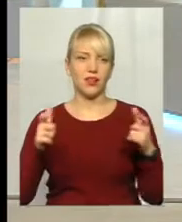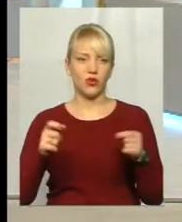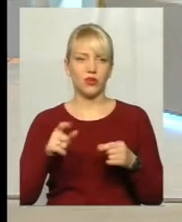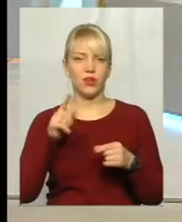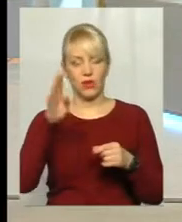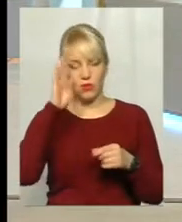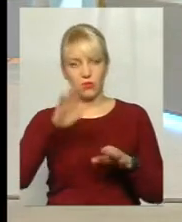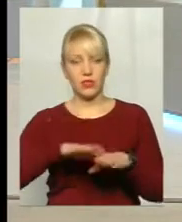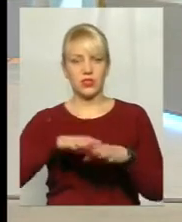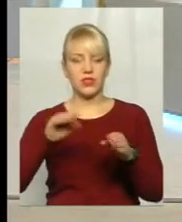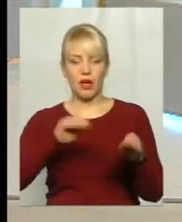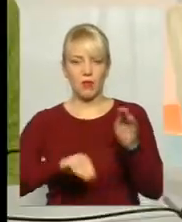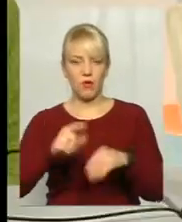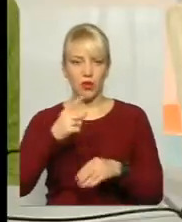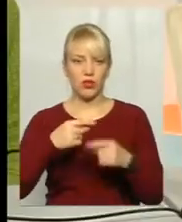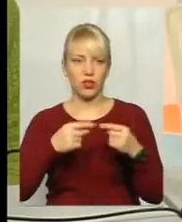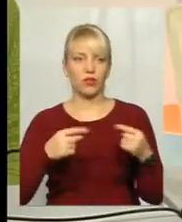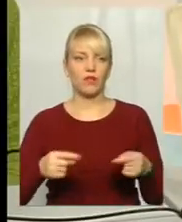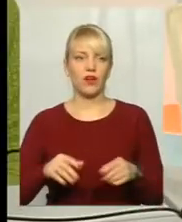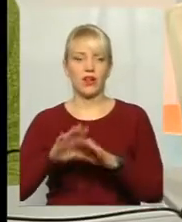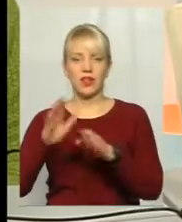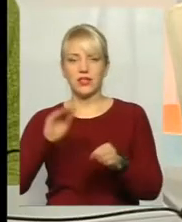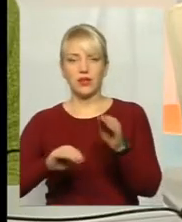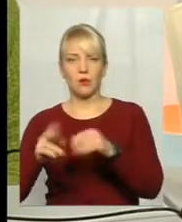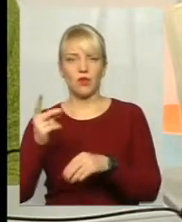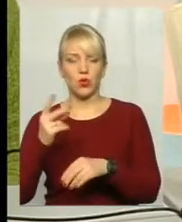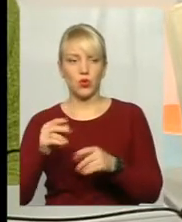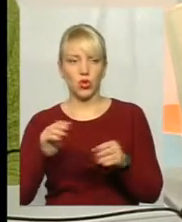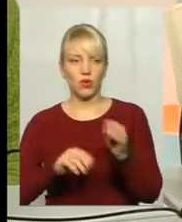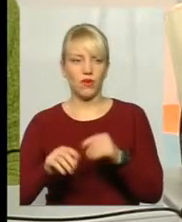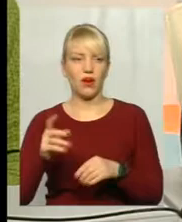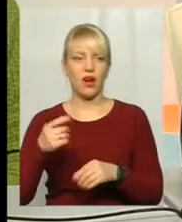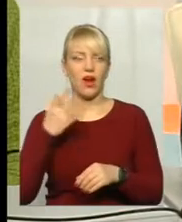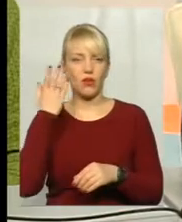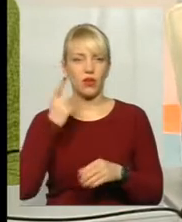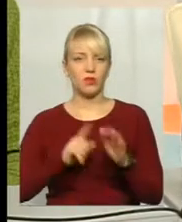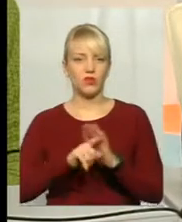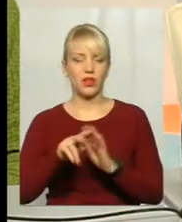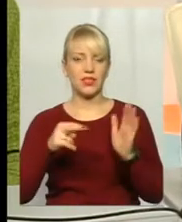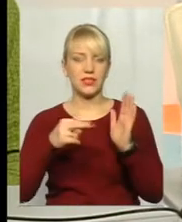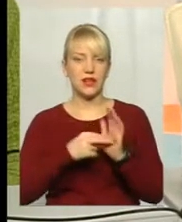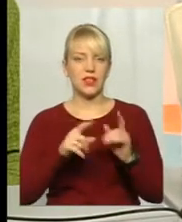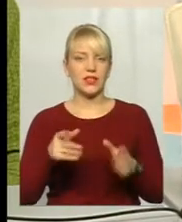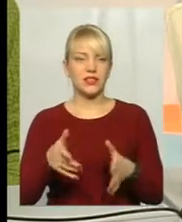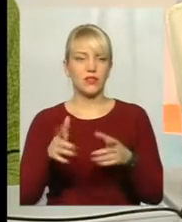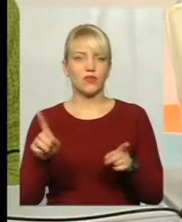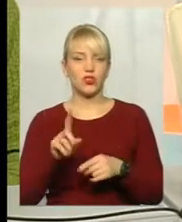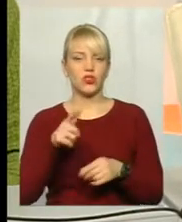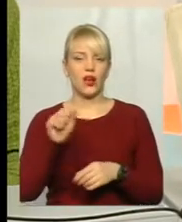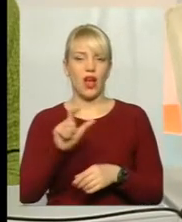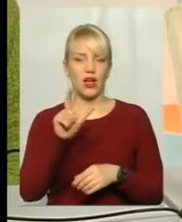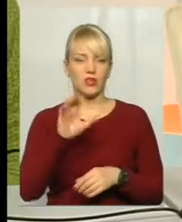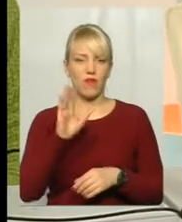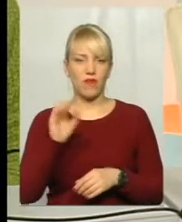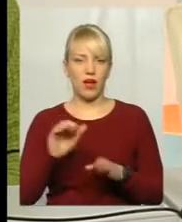запакували один товар, запакували другий, вони його провезли додому. Коли почали підключати, з'ясувалося, що в газовій плиті